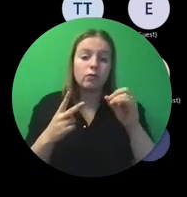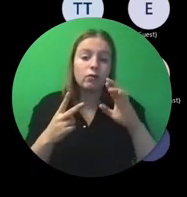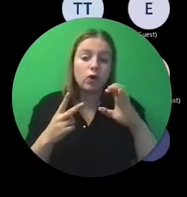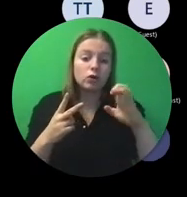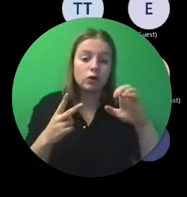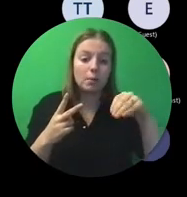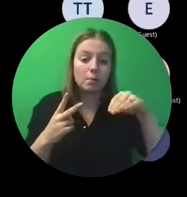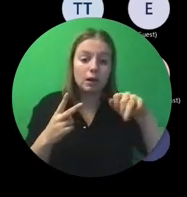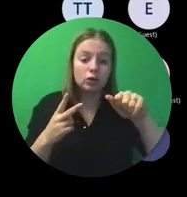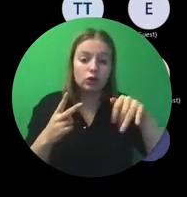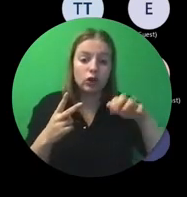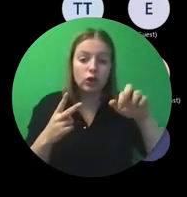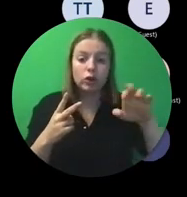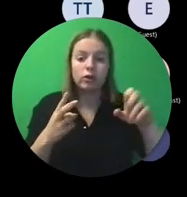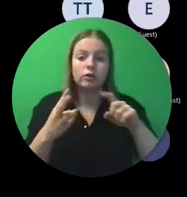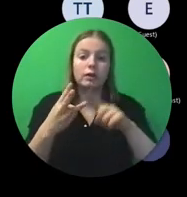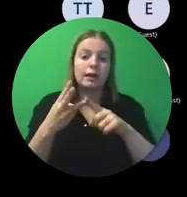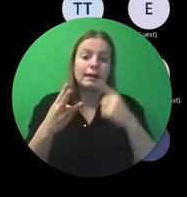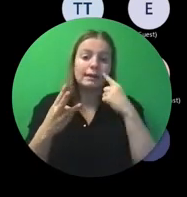van Europese financiering.